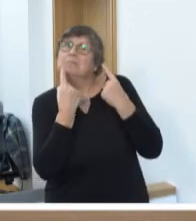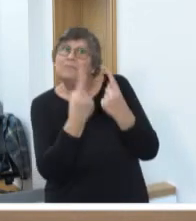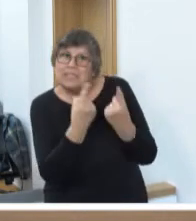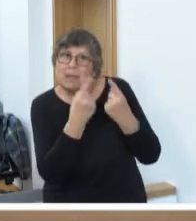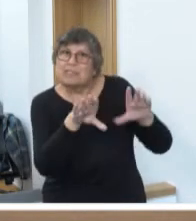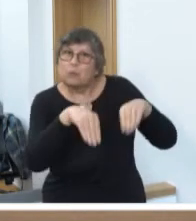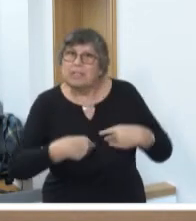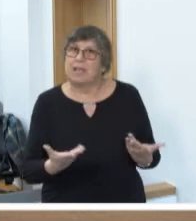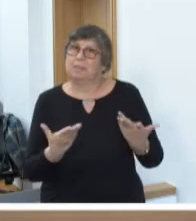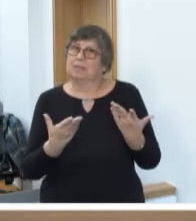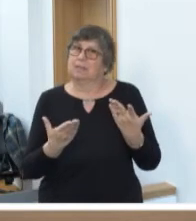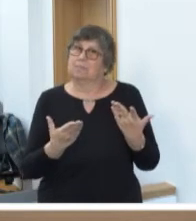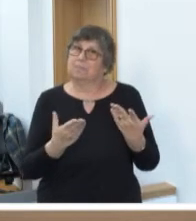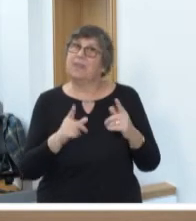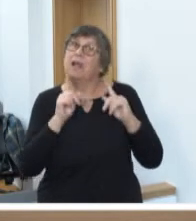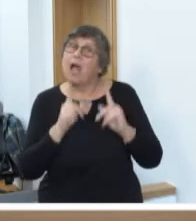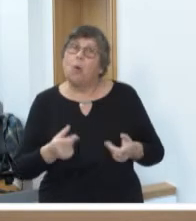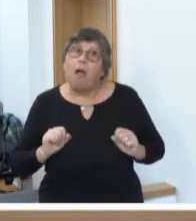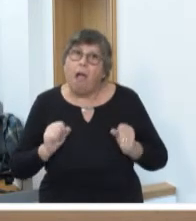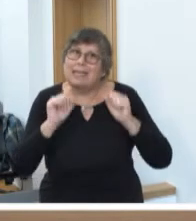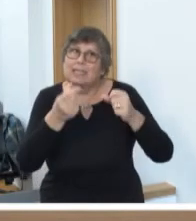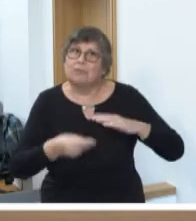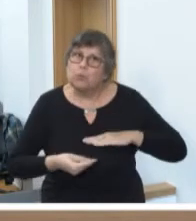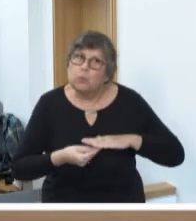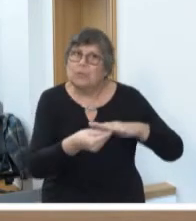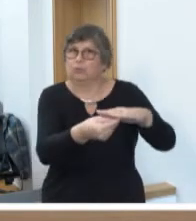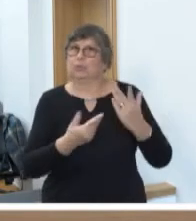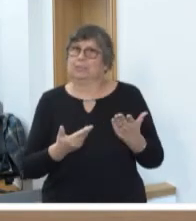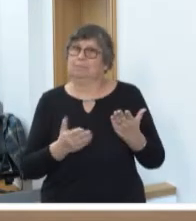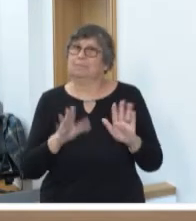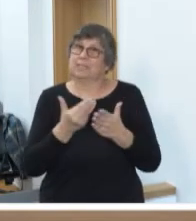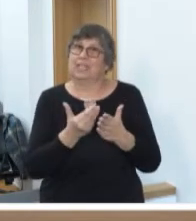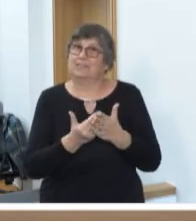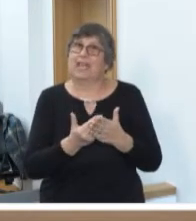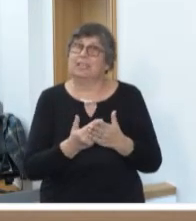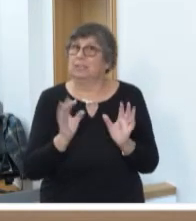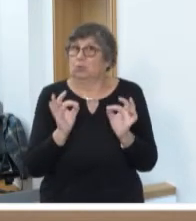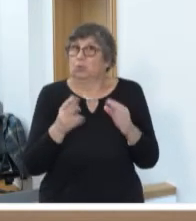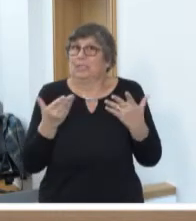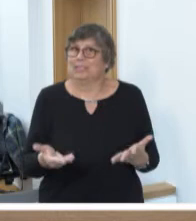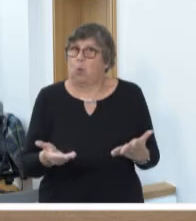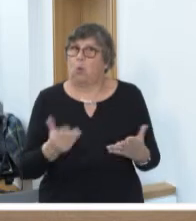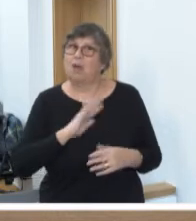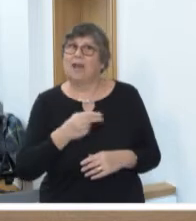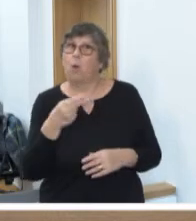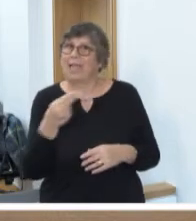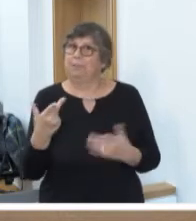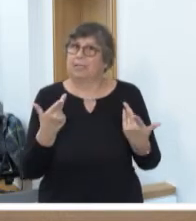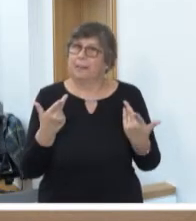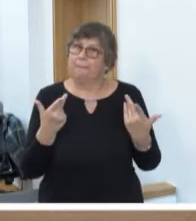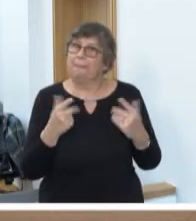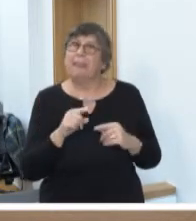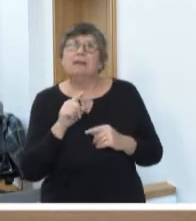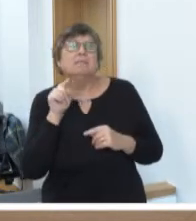und dabei auch aktiv zu unterstützen. Und deshalb ist es gut, so liebe Dagmar Heib, dass du da nie